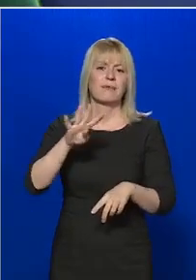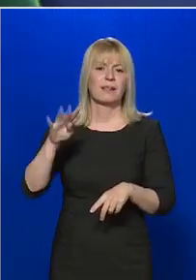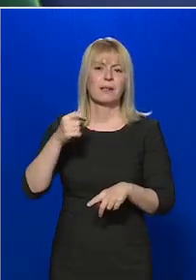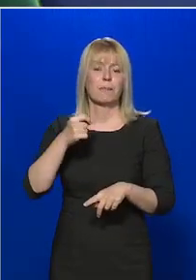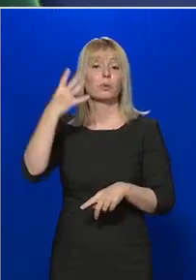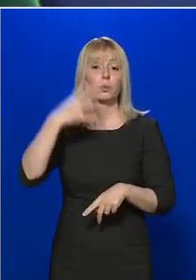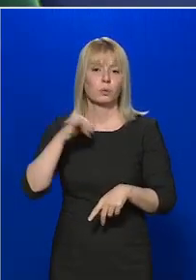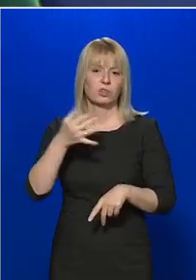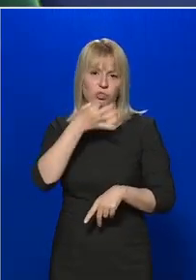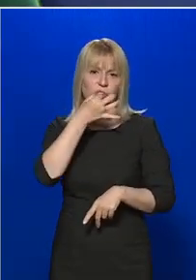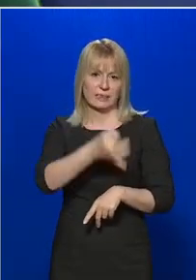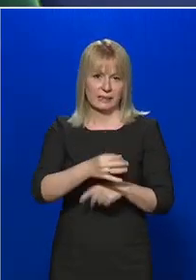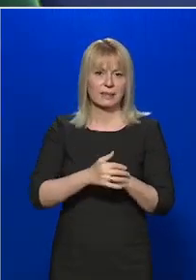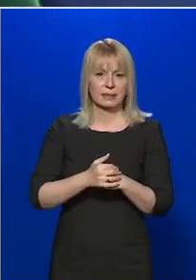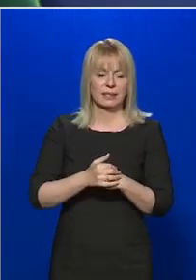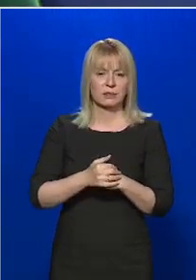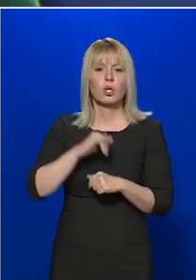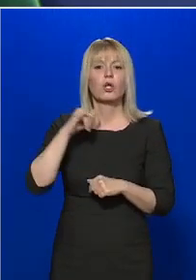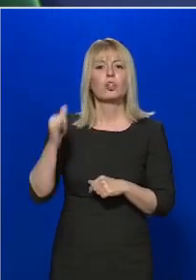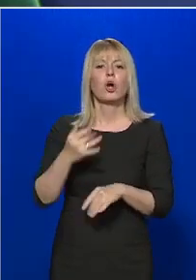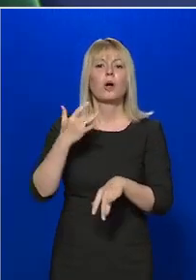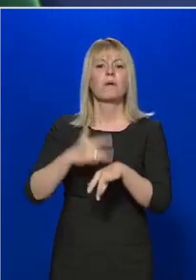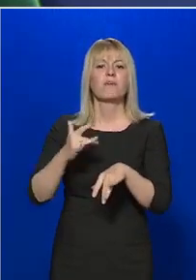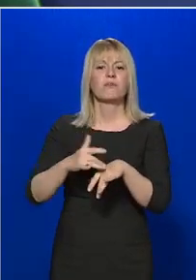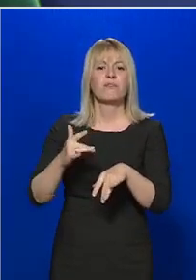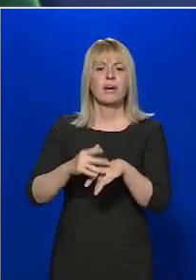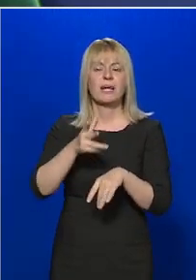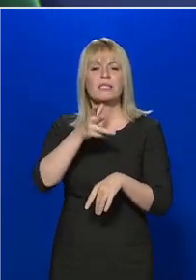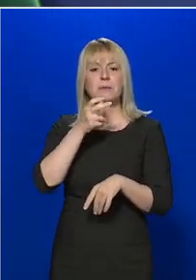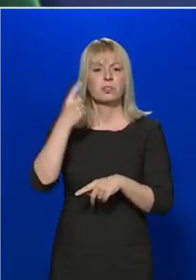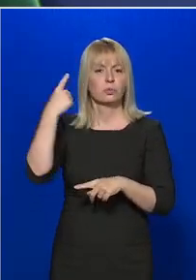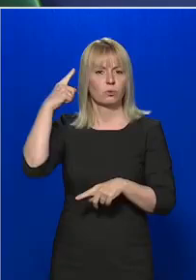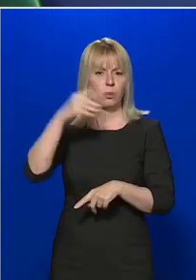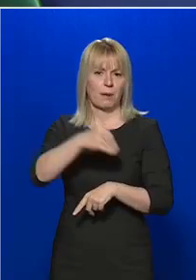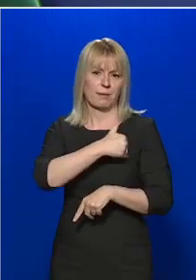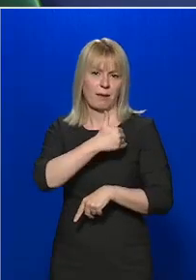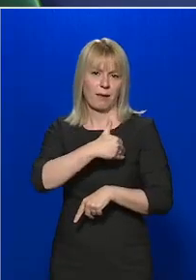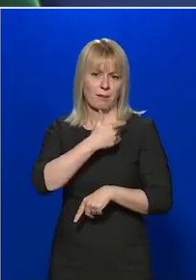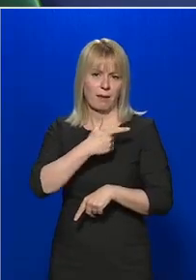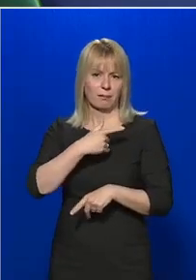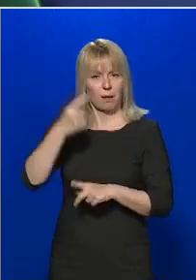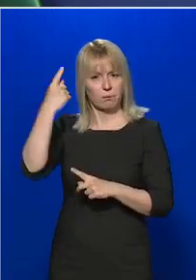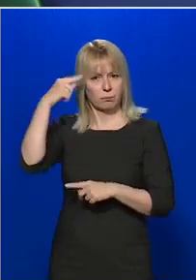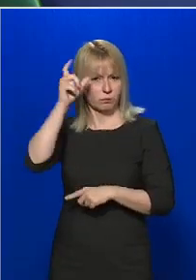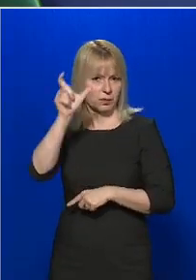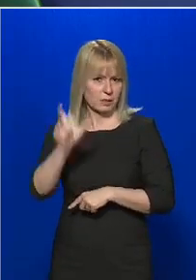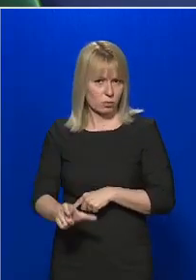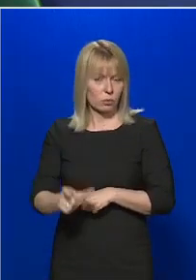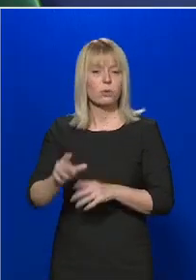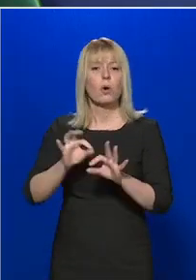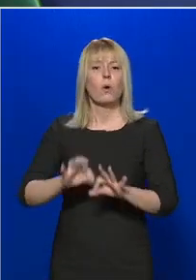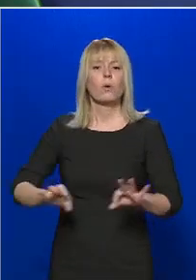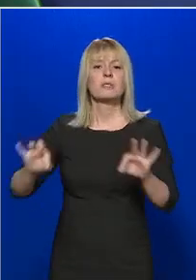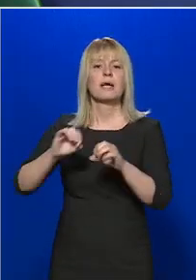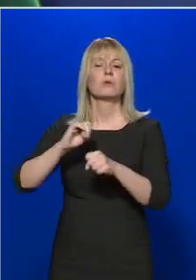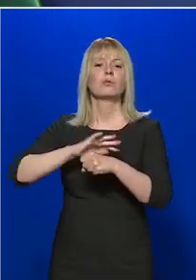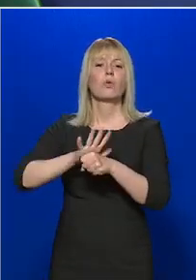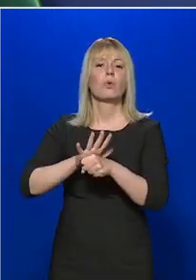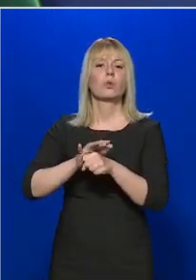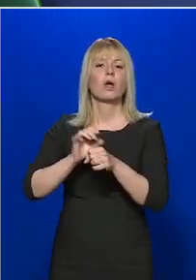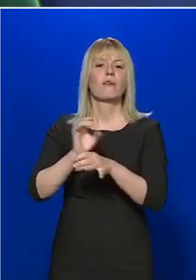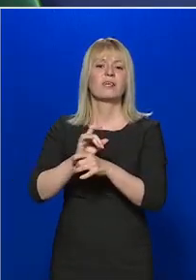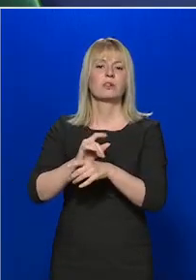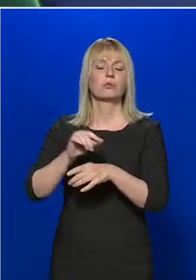Jakab Ferenc, a Pécsi Tudományegyetem Természettudományi Kar Biológiai Intézetének docense, az Országos Koronavírus Kutatócsoport